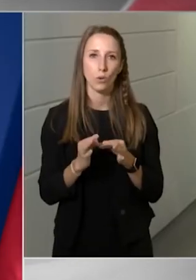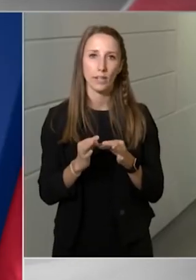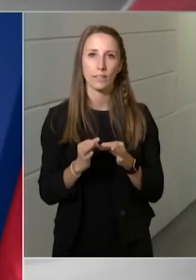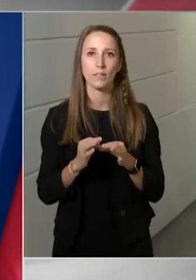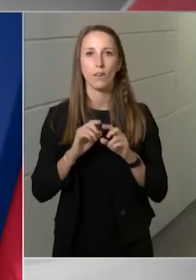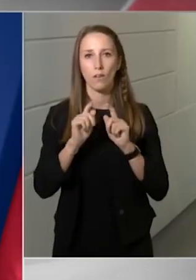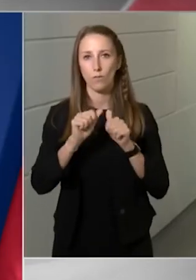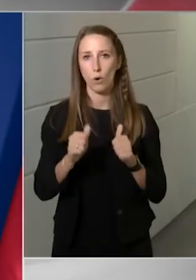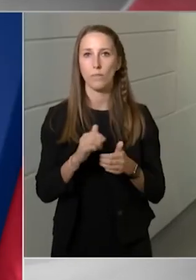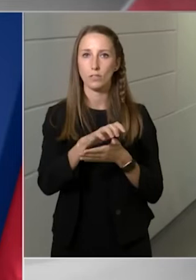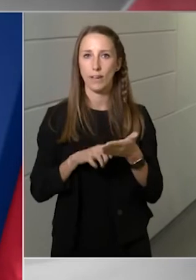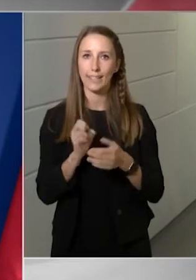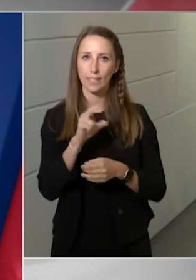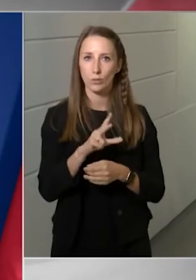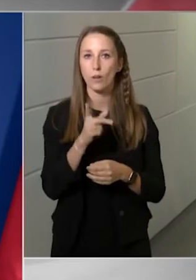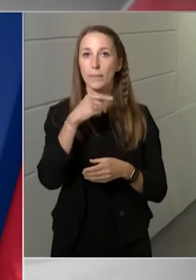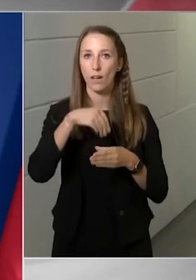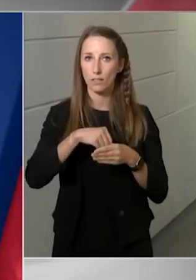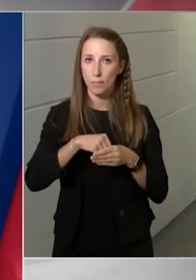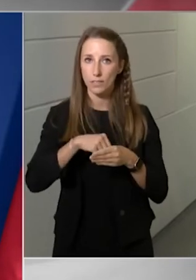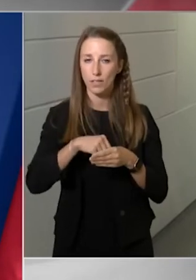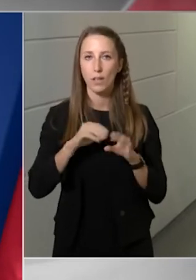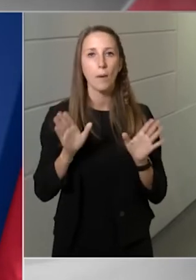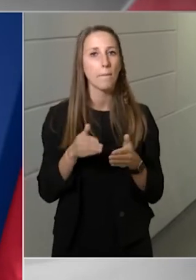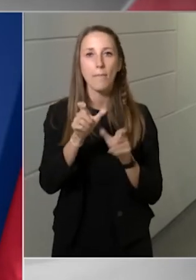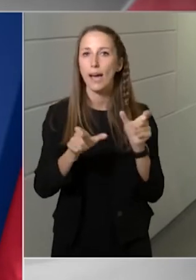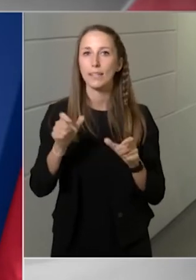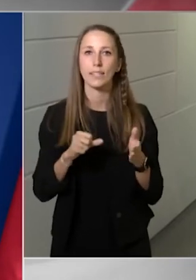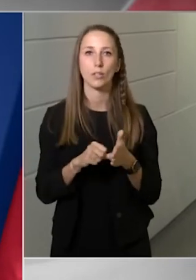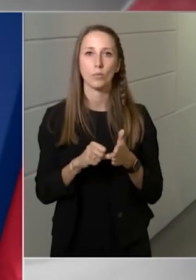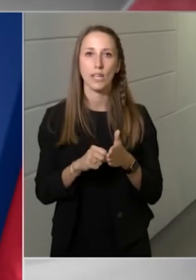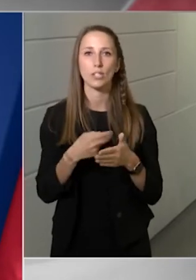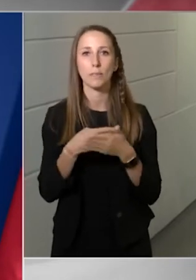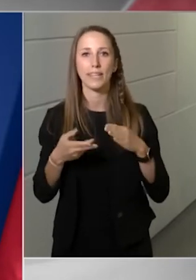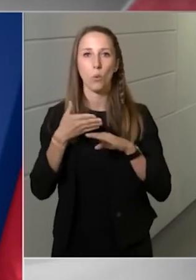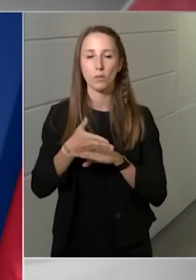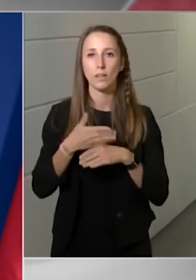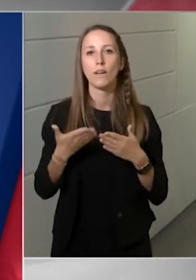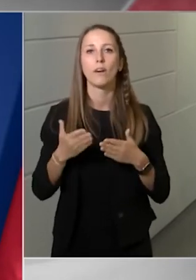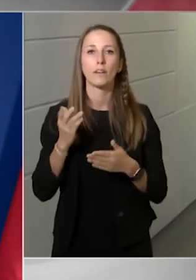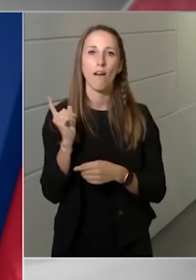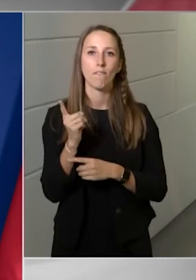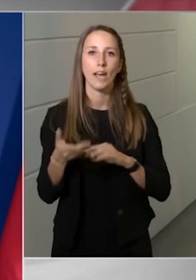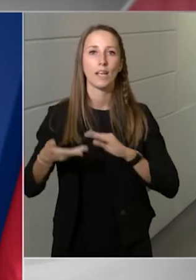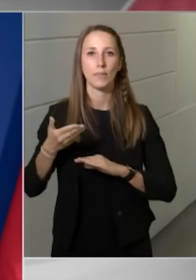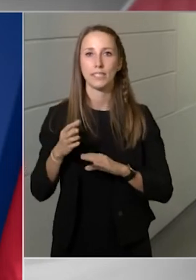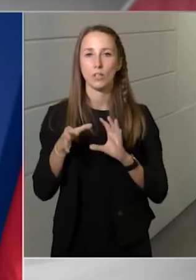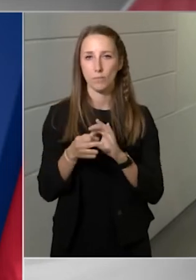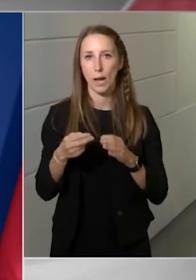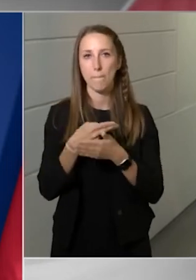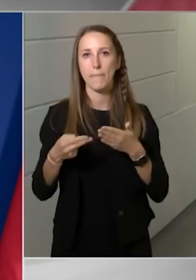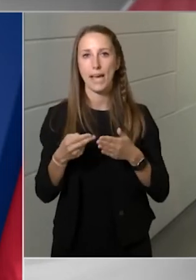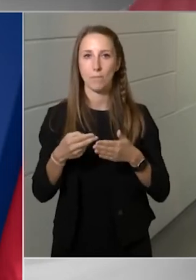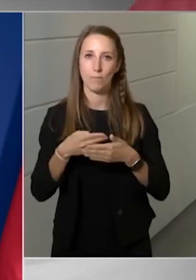csökkentik az egyszereplős tenderek arányát. Korrupciós büntetőügyekben lesz helye bírósági jogorvoslatnak. Emellett